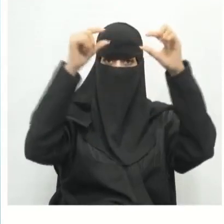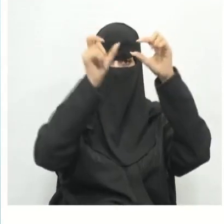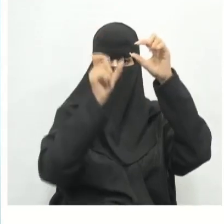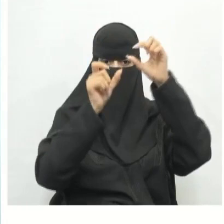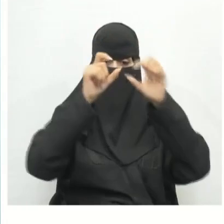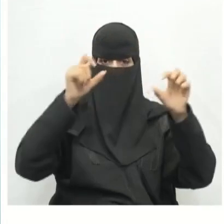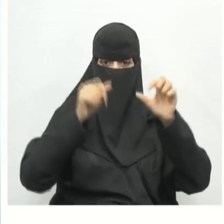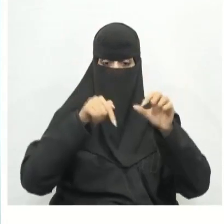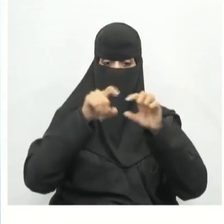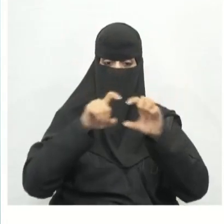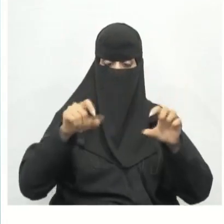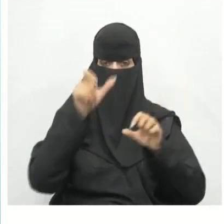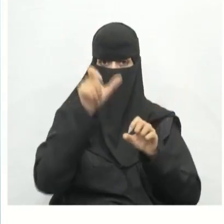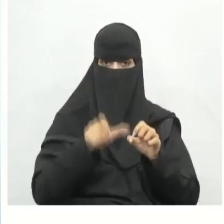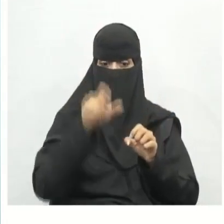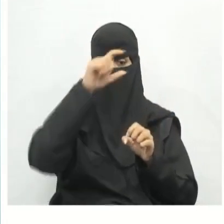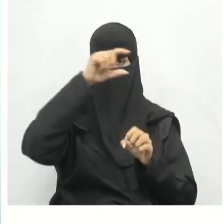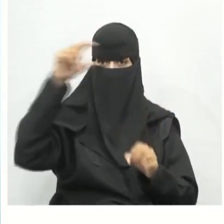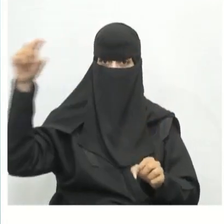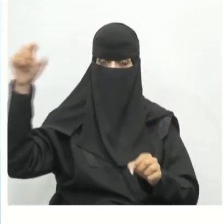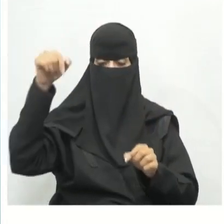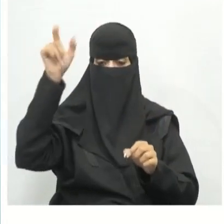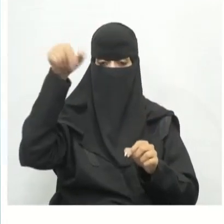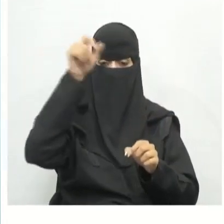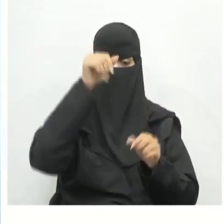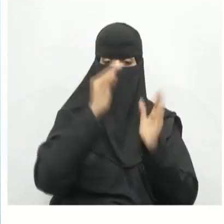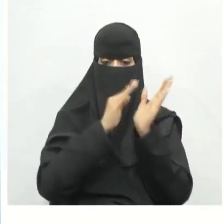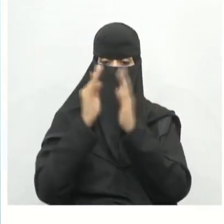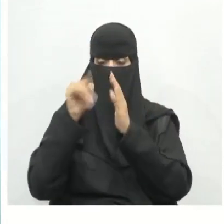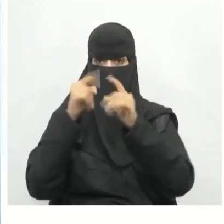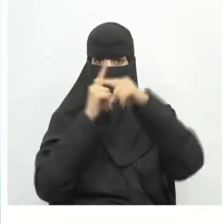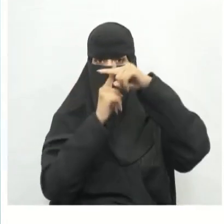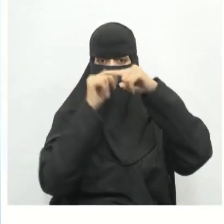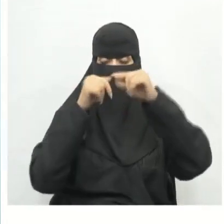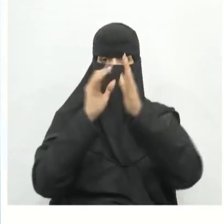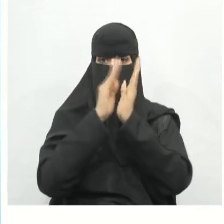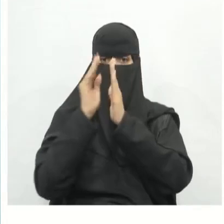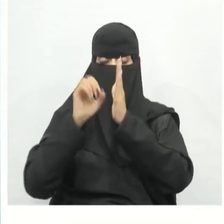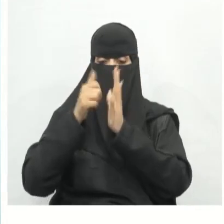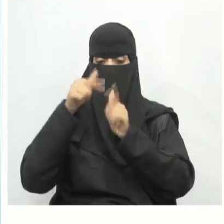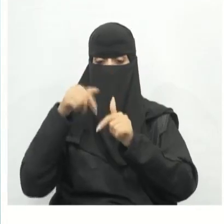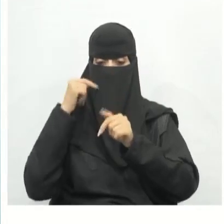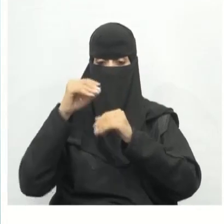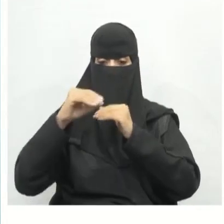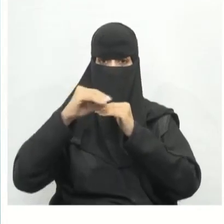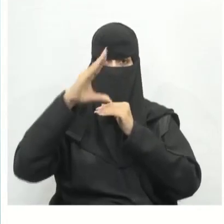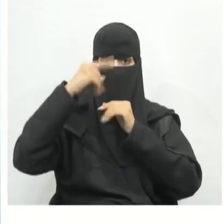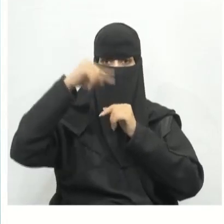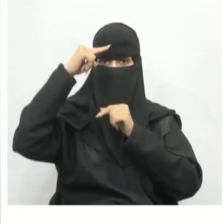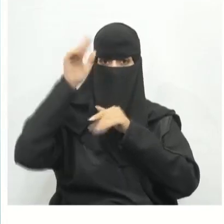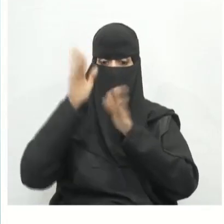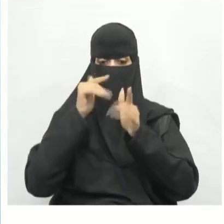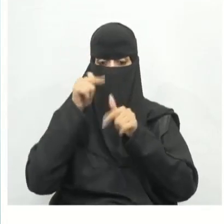القوائم من يو بار هنا لإنشاء مستند جديد وهنا المشاريع أمثلة على المشاريع